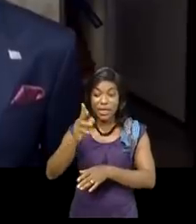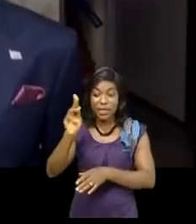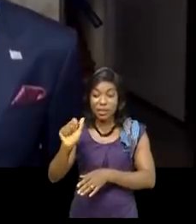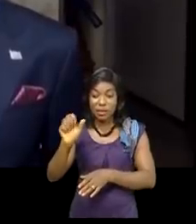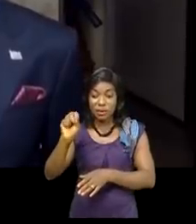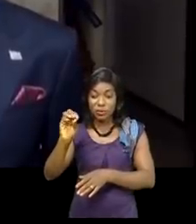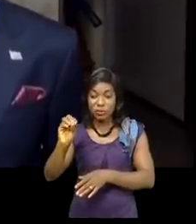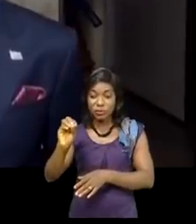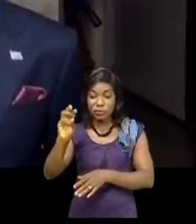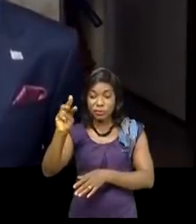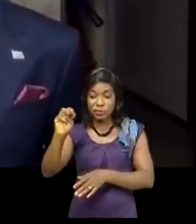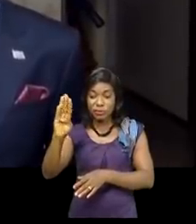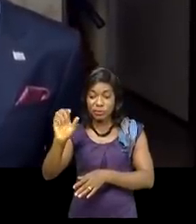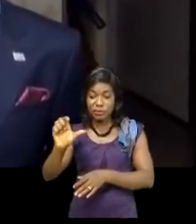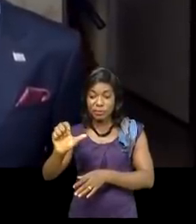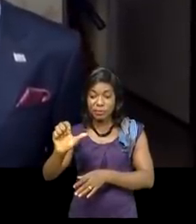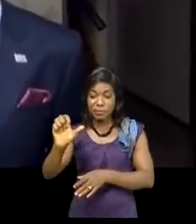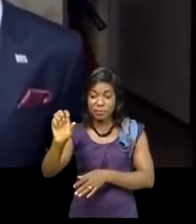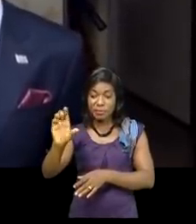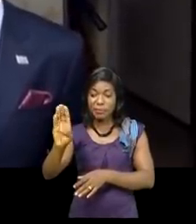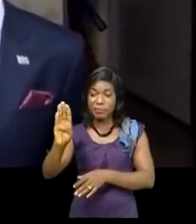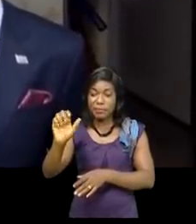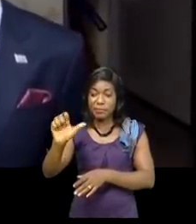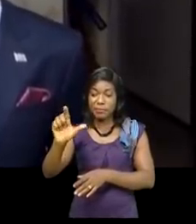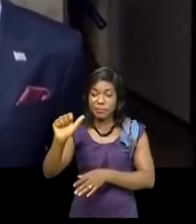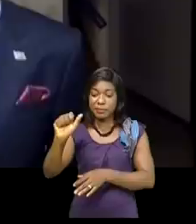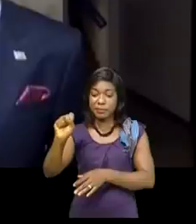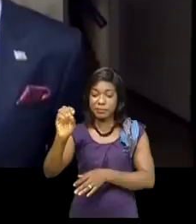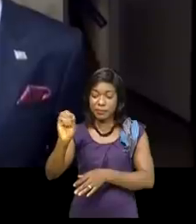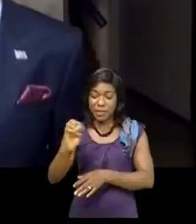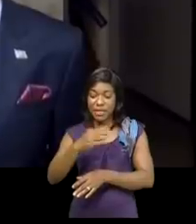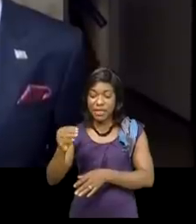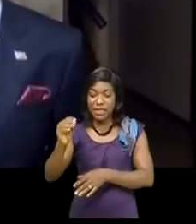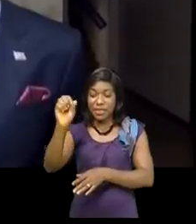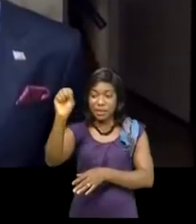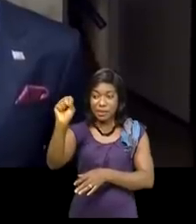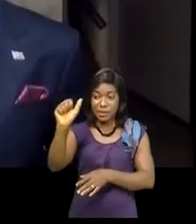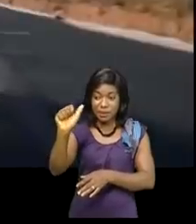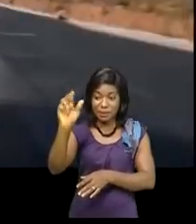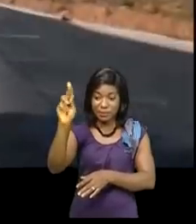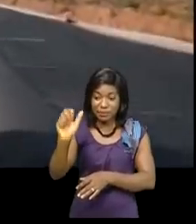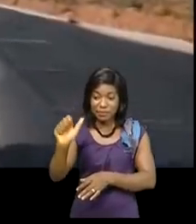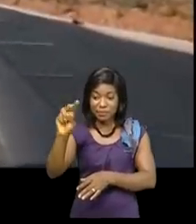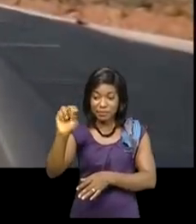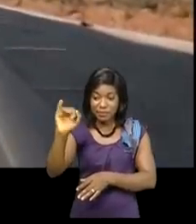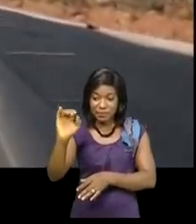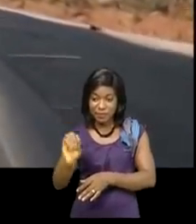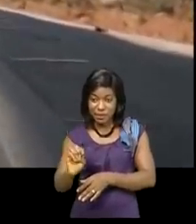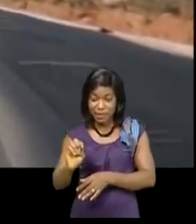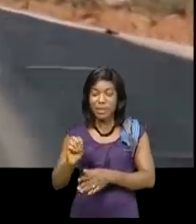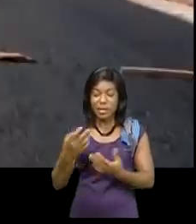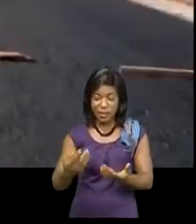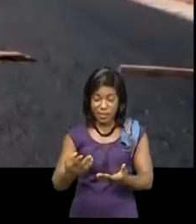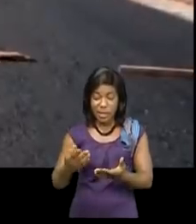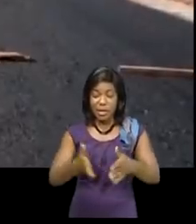'est 153 kilomètres, et dont l'asphalte a déjà commencé. Donc, cette route relie la province